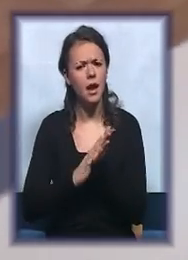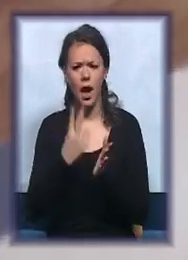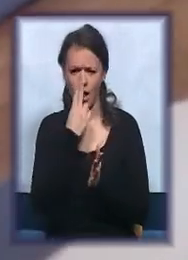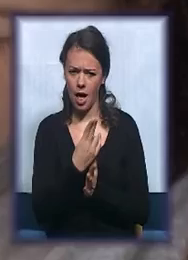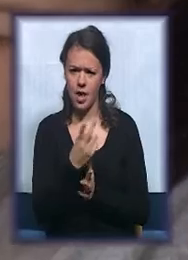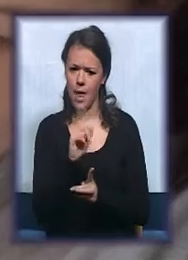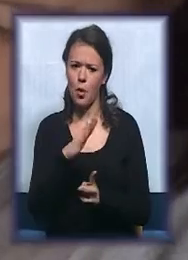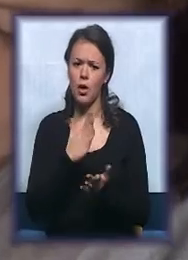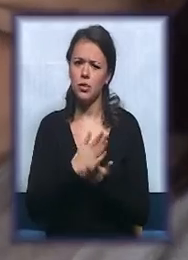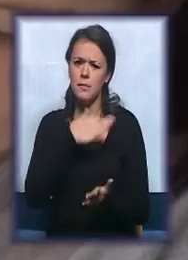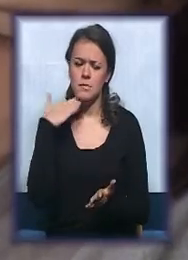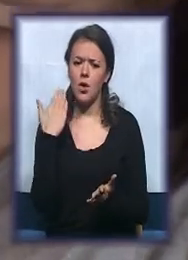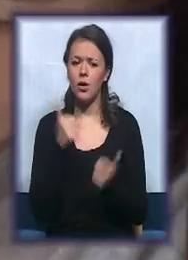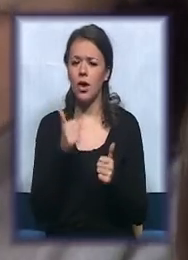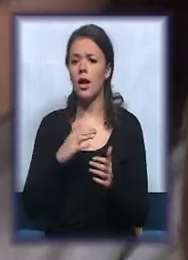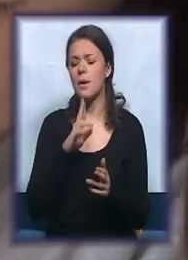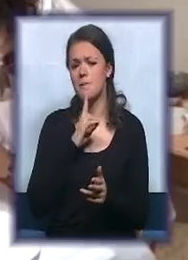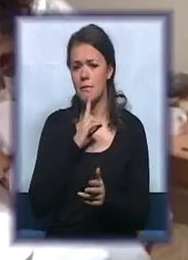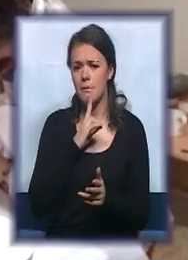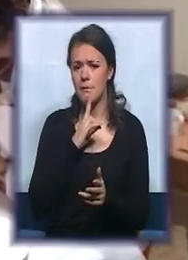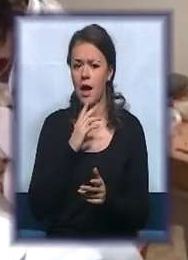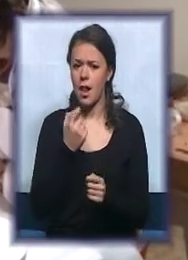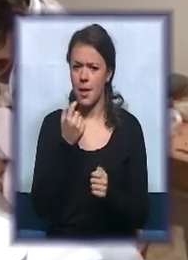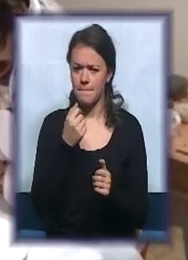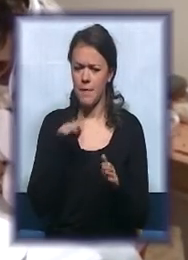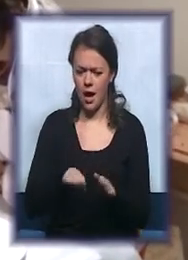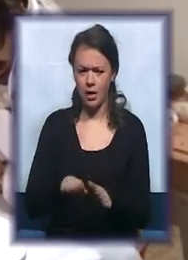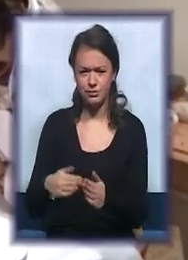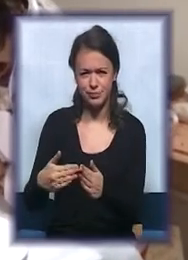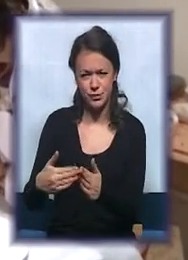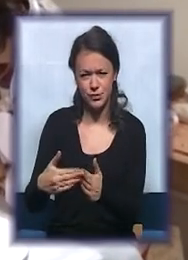ni malo. Spusti, spusti dole šmir, ući ospoviš.